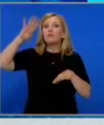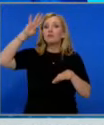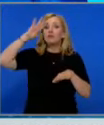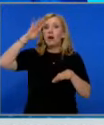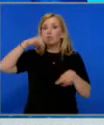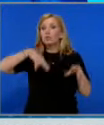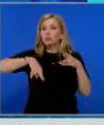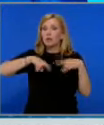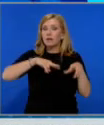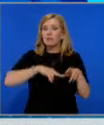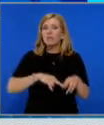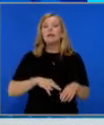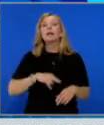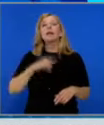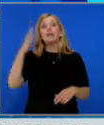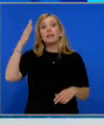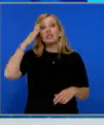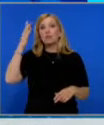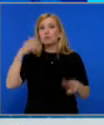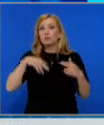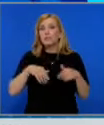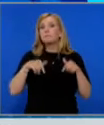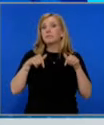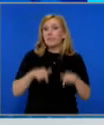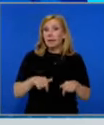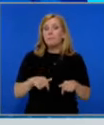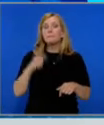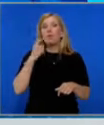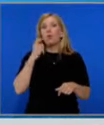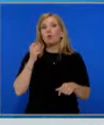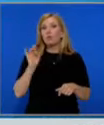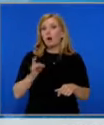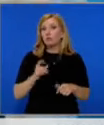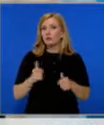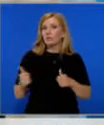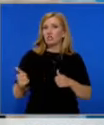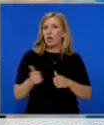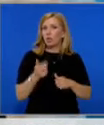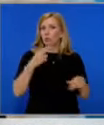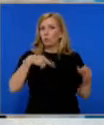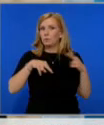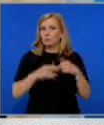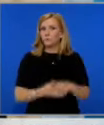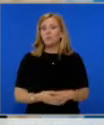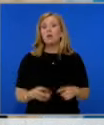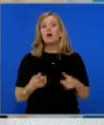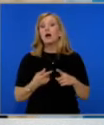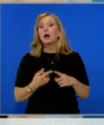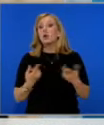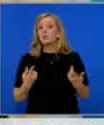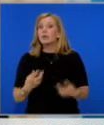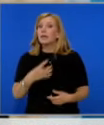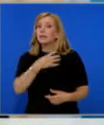Държавната агенция разузнаване, Бойко Рашков застава начало на Комисията. От ГЕРБ и ДПСЕ днес се чуха